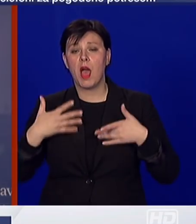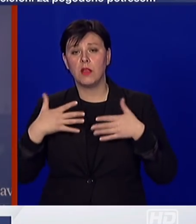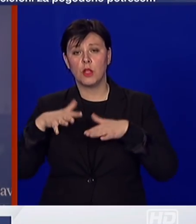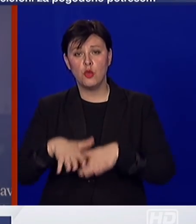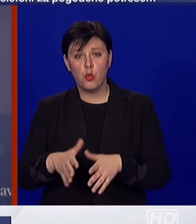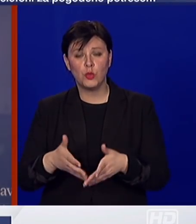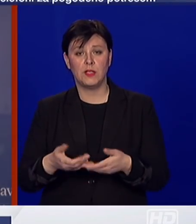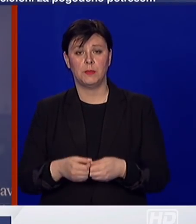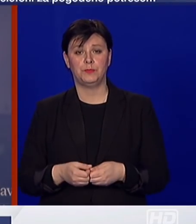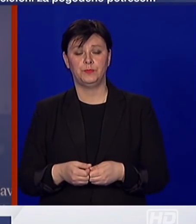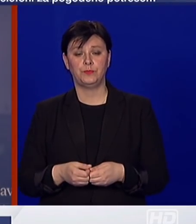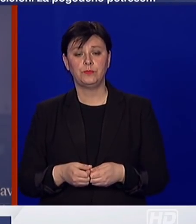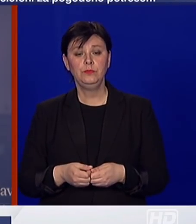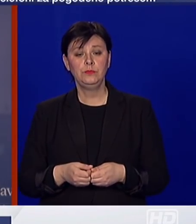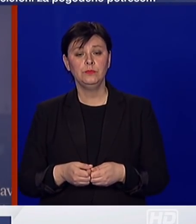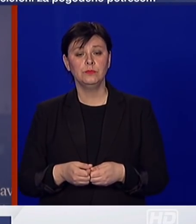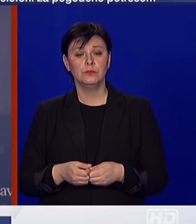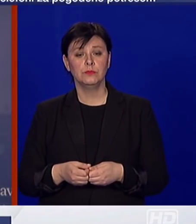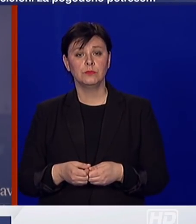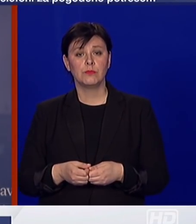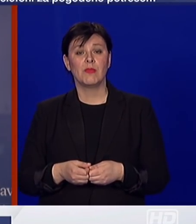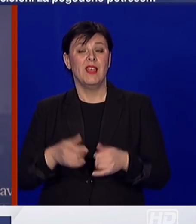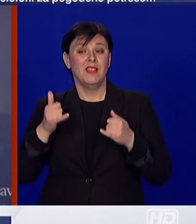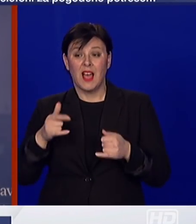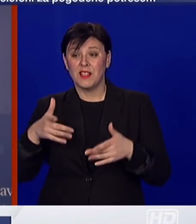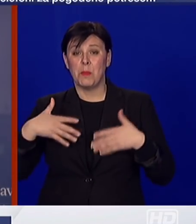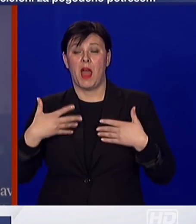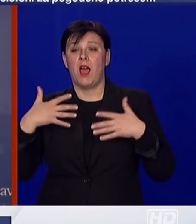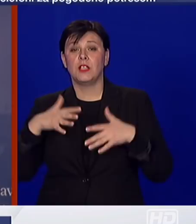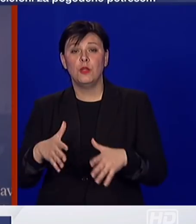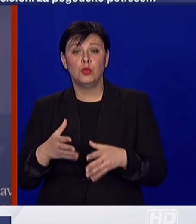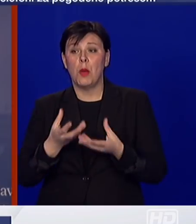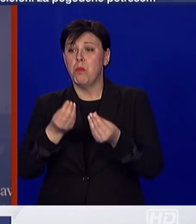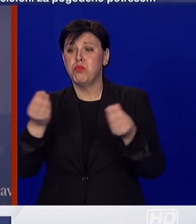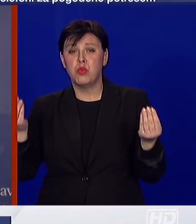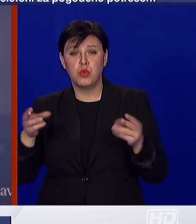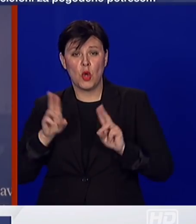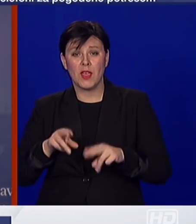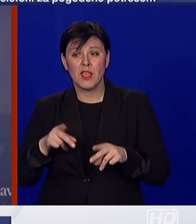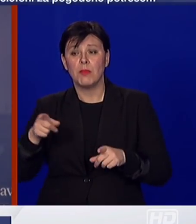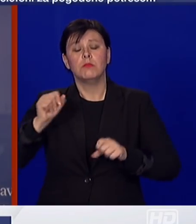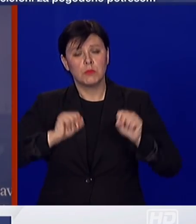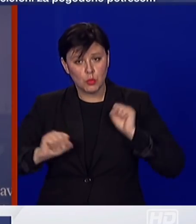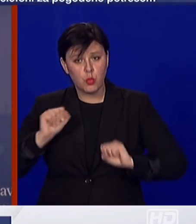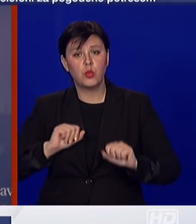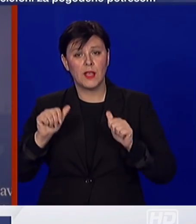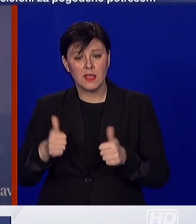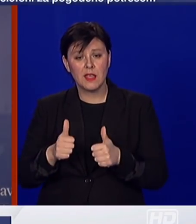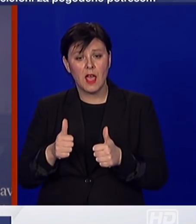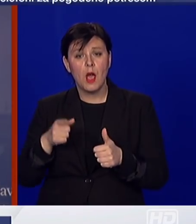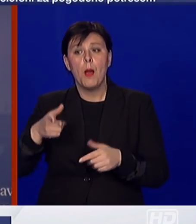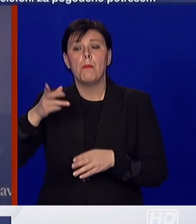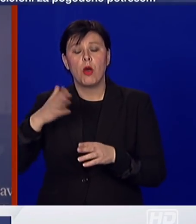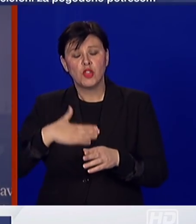ljudi su danas u velikom broju angažirani u tome da